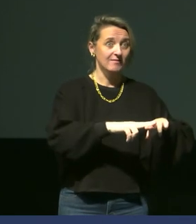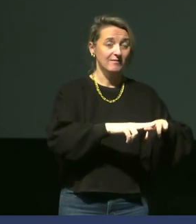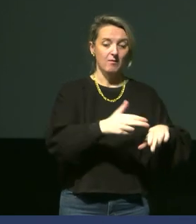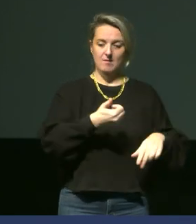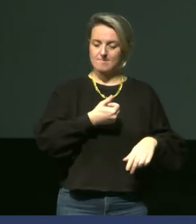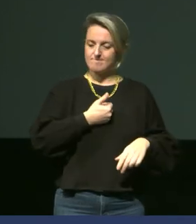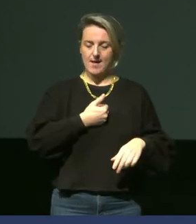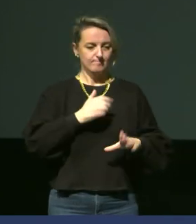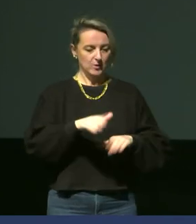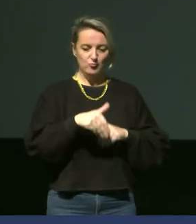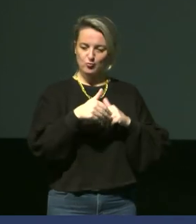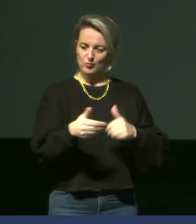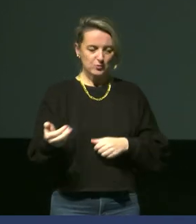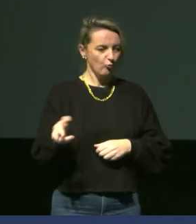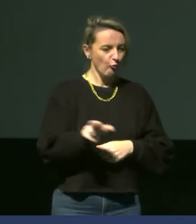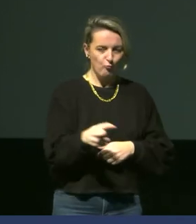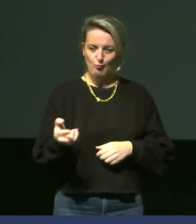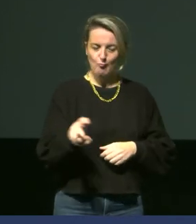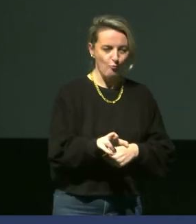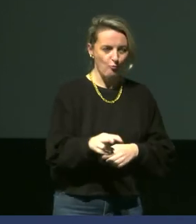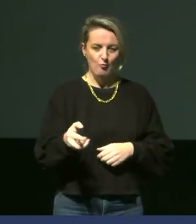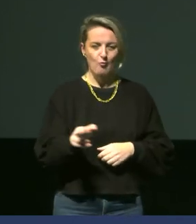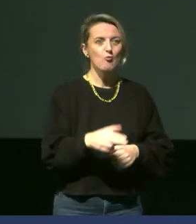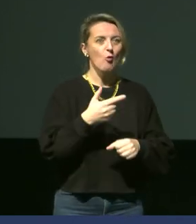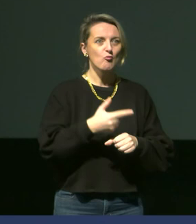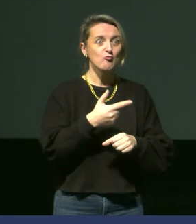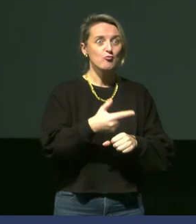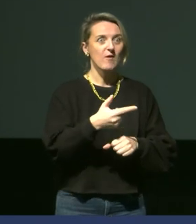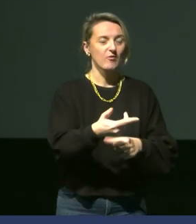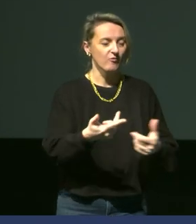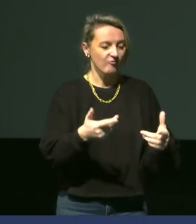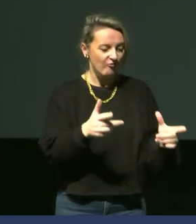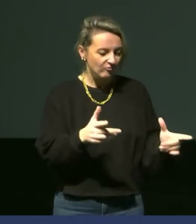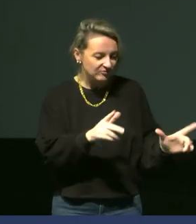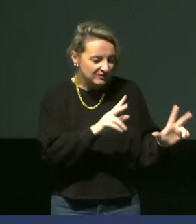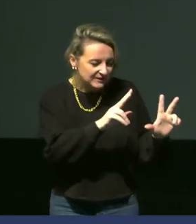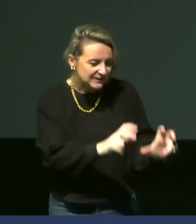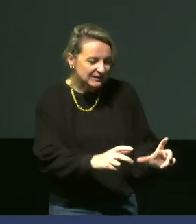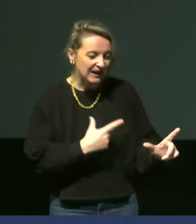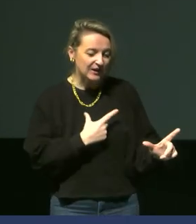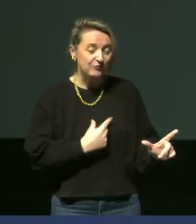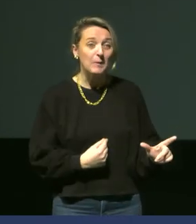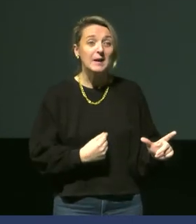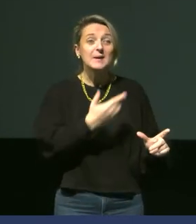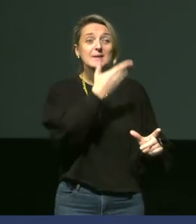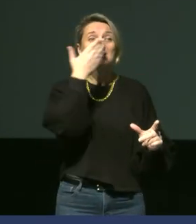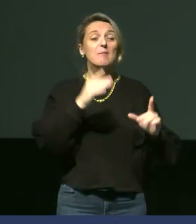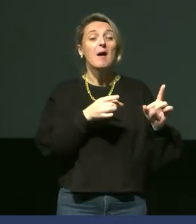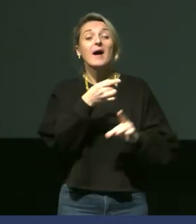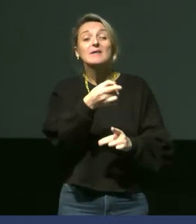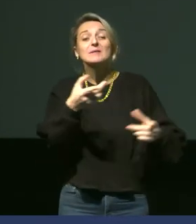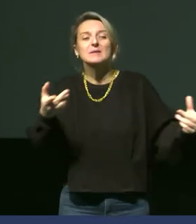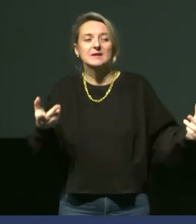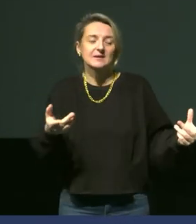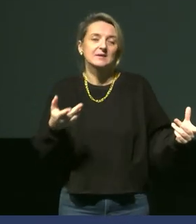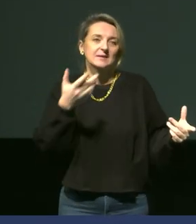continué de revenir sur son nid au moins deux ans de suite pour atteindre sa femelle j'ai pas la suite de l'histoire mais malheureusement quelque chose de